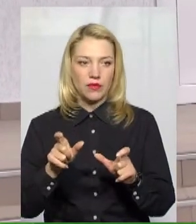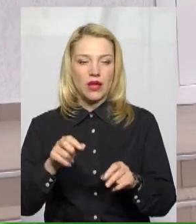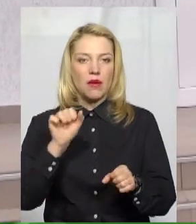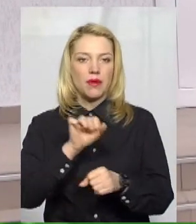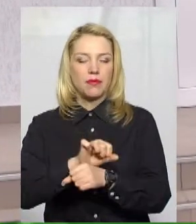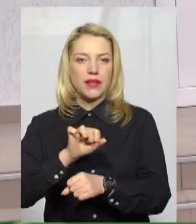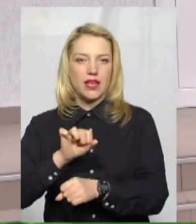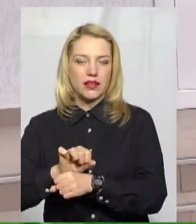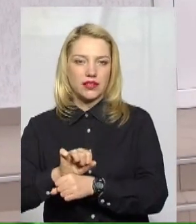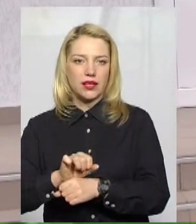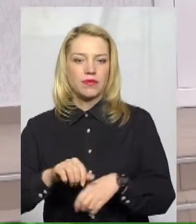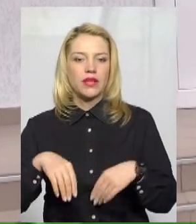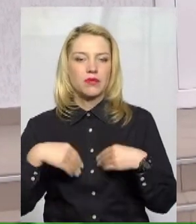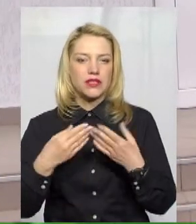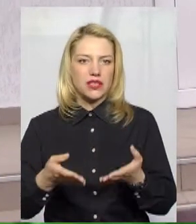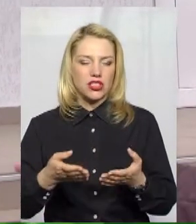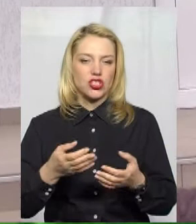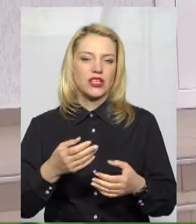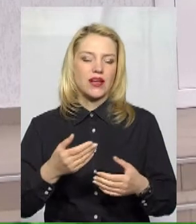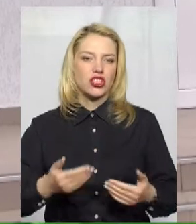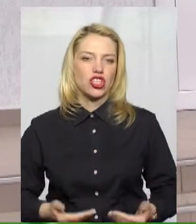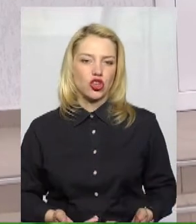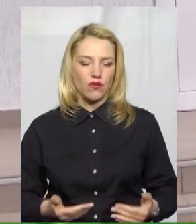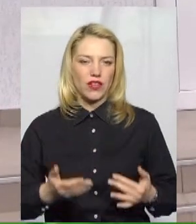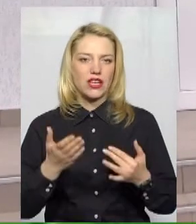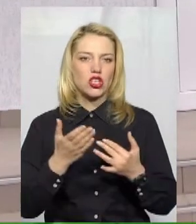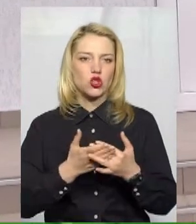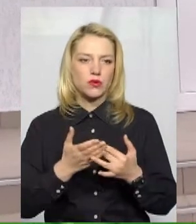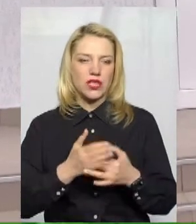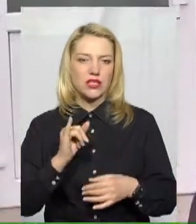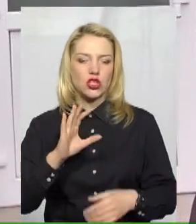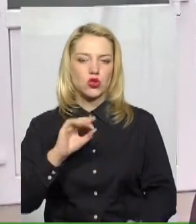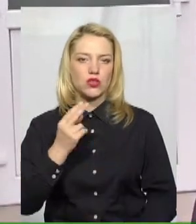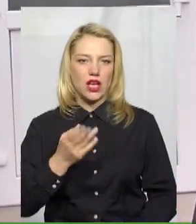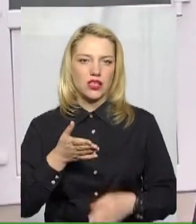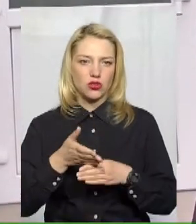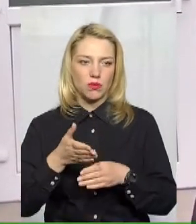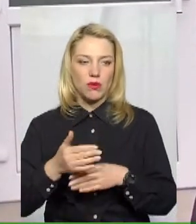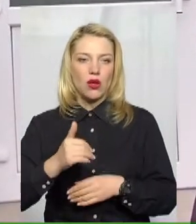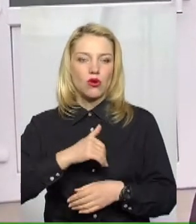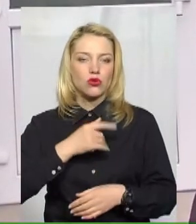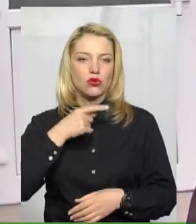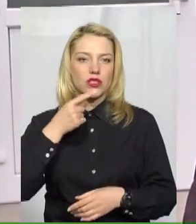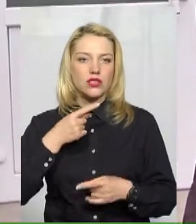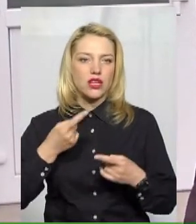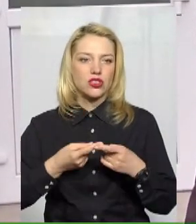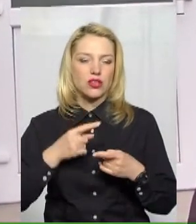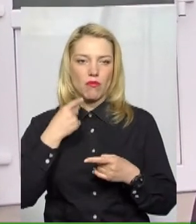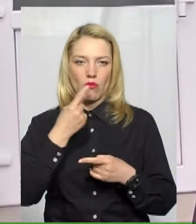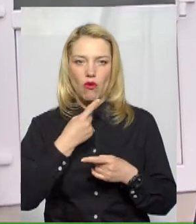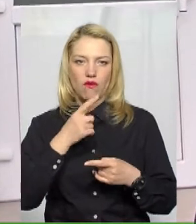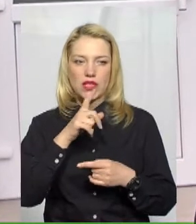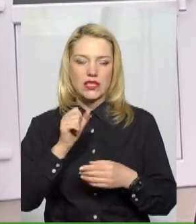призначення житлових субсидій, ну і також мова йдеться за і соціальні допомоги. Хочу зазначити, мова йдеться за соціальну